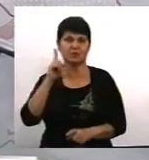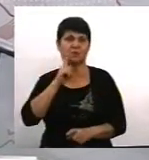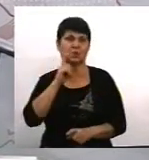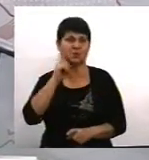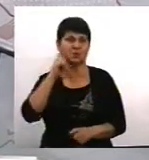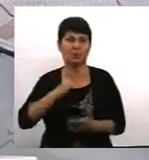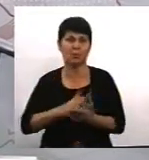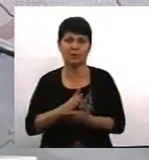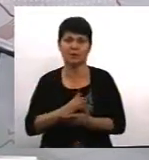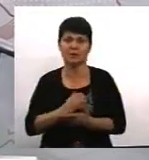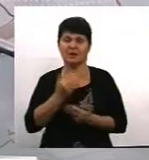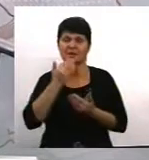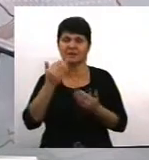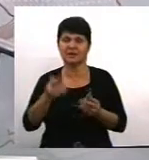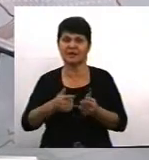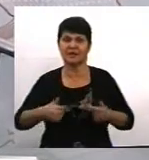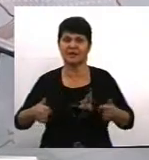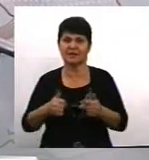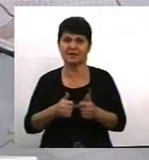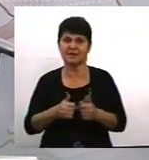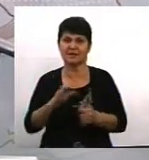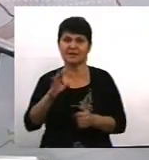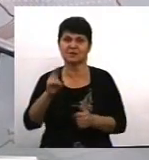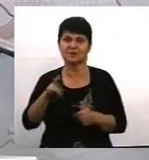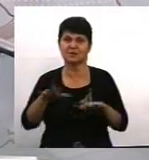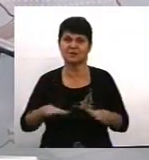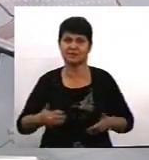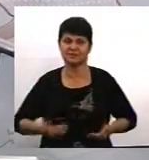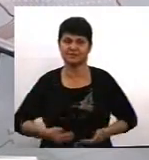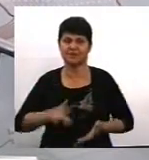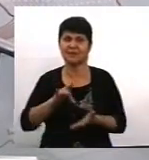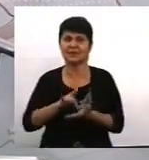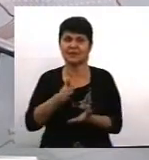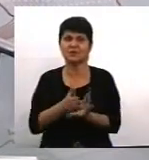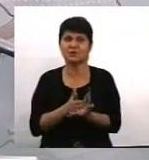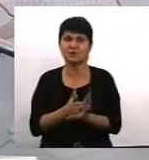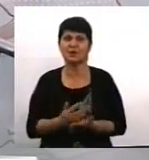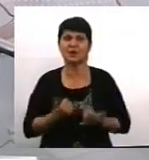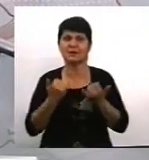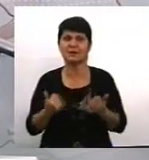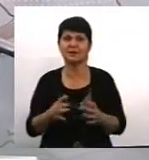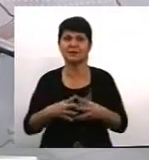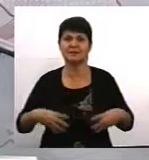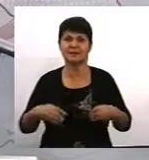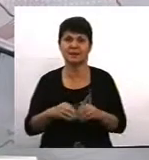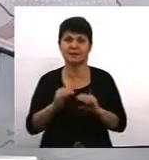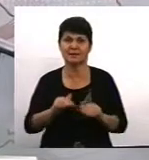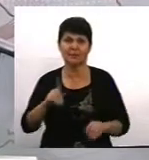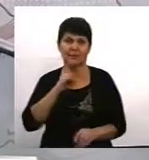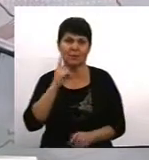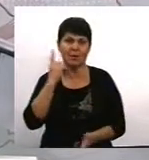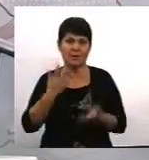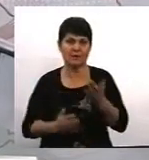звертатися в відділі соціальні за місцем проживання, у Центрі соціальних служб для сім'ї, дітей та молоді. Якщо ви знаєте якісь громадські